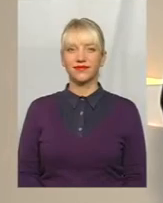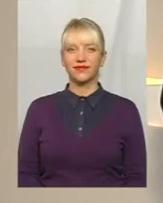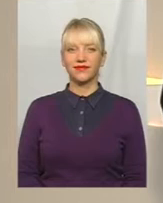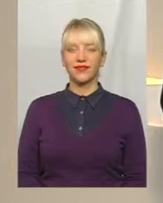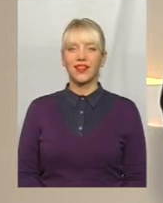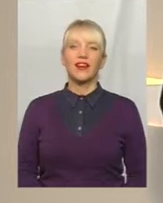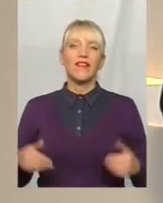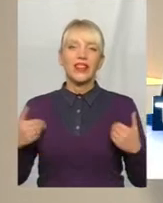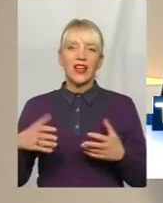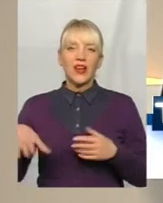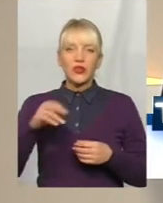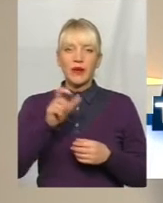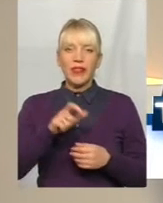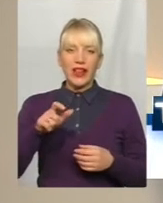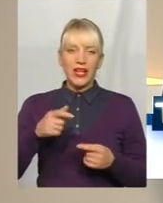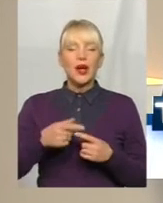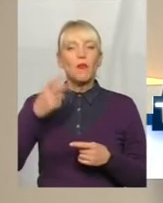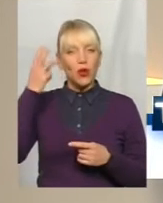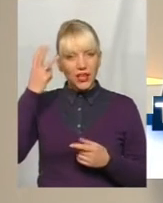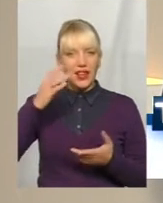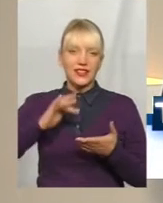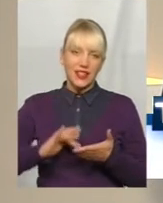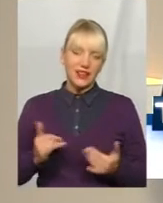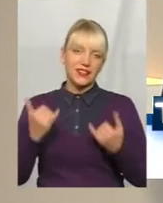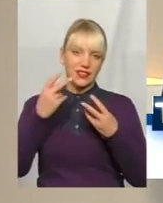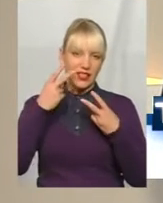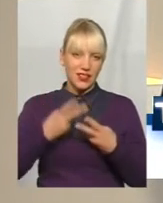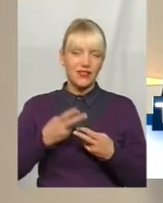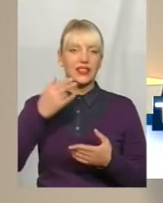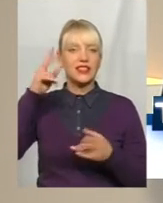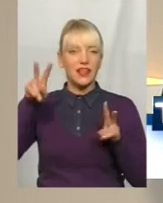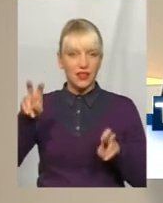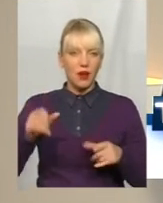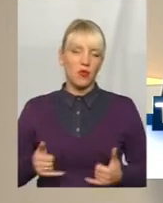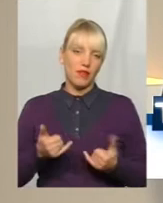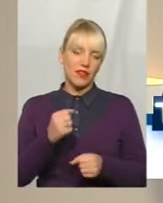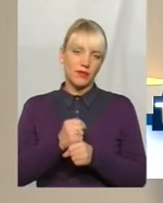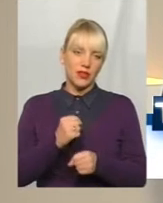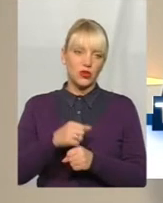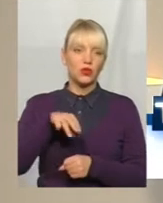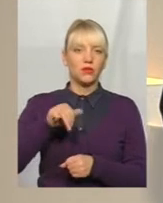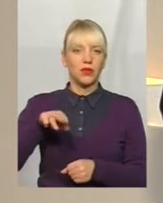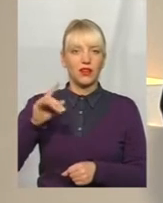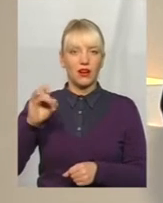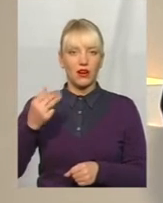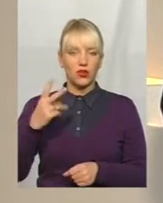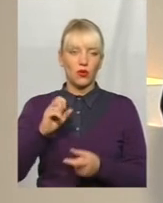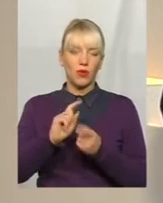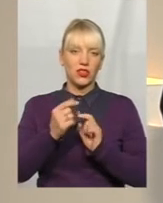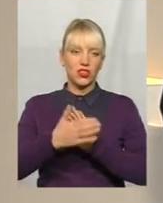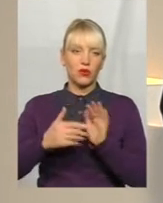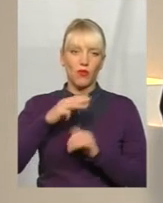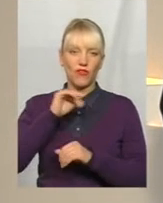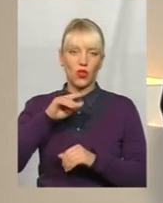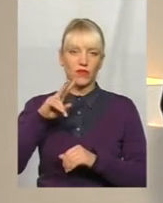Мої вітання усім телеглядачам Поділля Центр. В ефірі тема. Сьогодні для вас у студії працює ведуча Юна Мітрашко, переклад на жестову